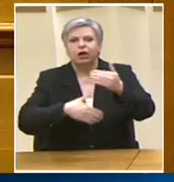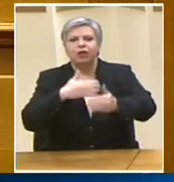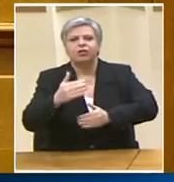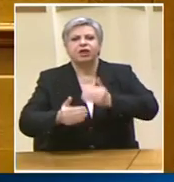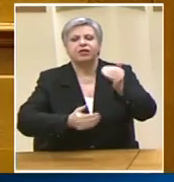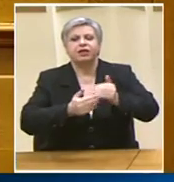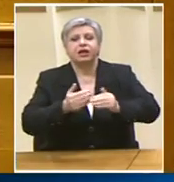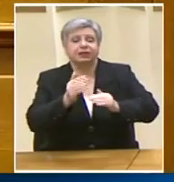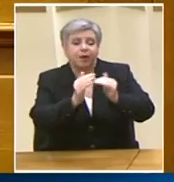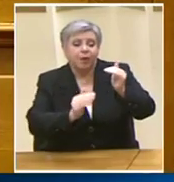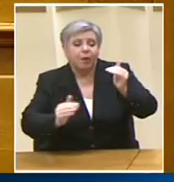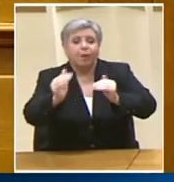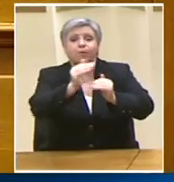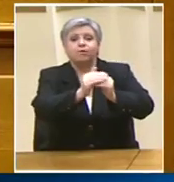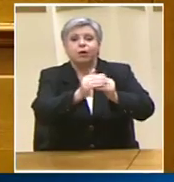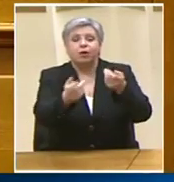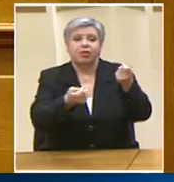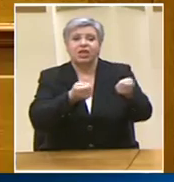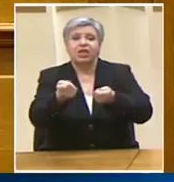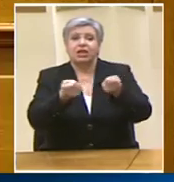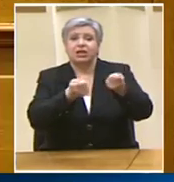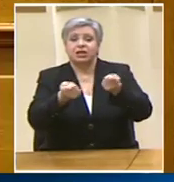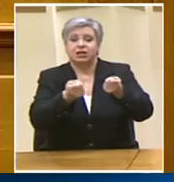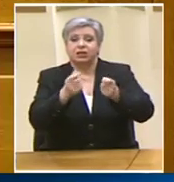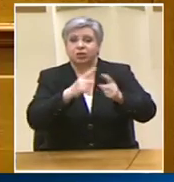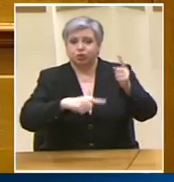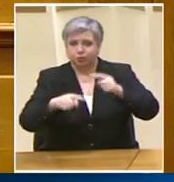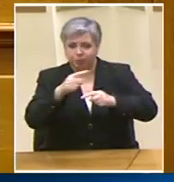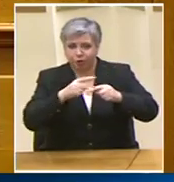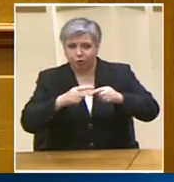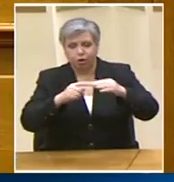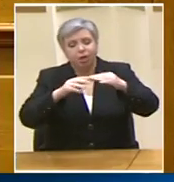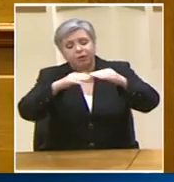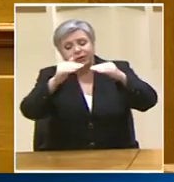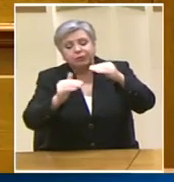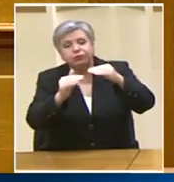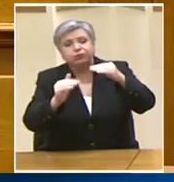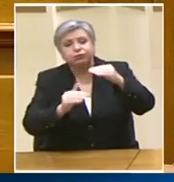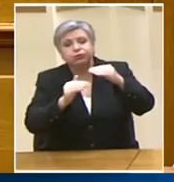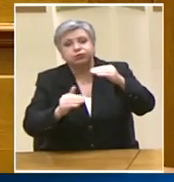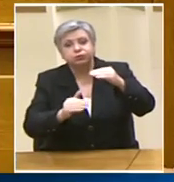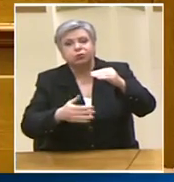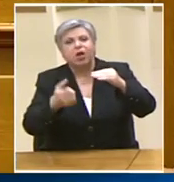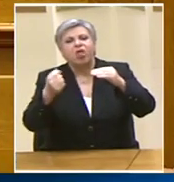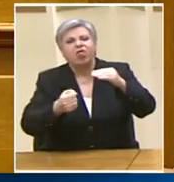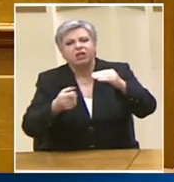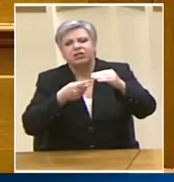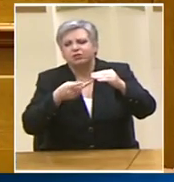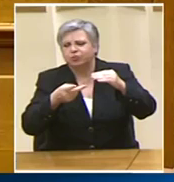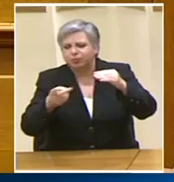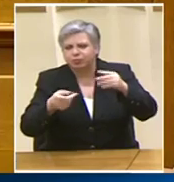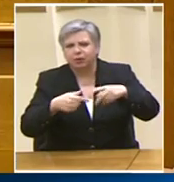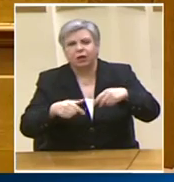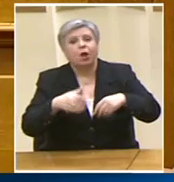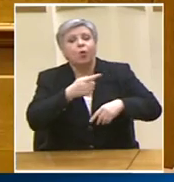θέσης του διοικητή της αρχής τις λοιπές θέσεις των μελών της διοίκησης καθώς και τις θέσεις των